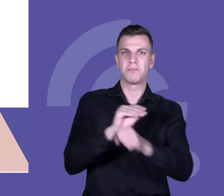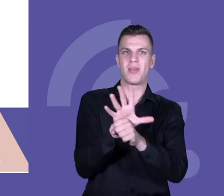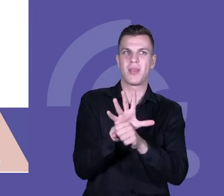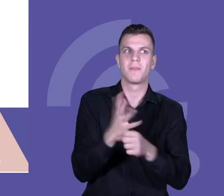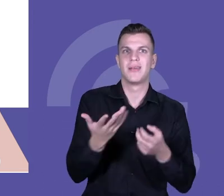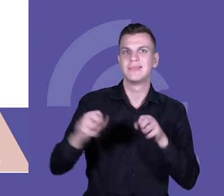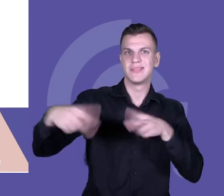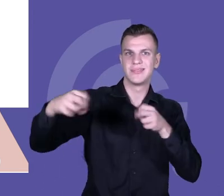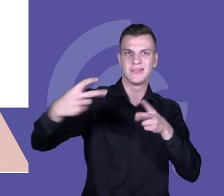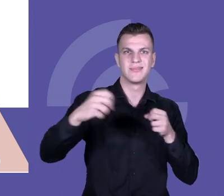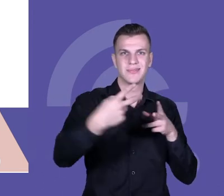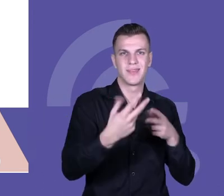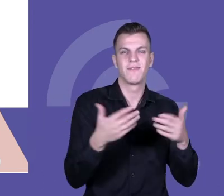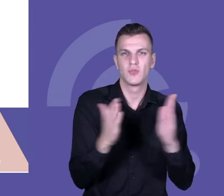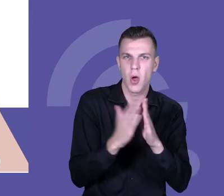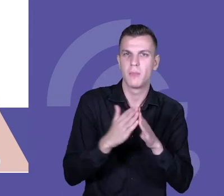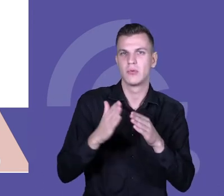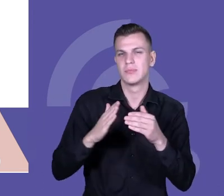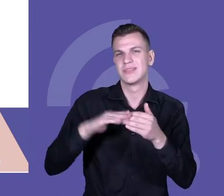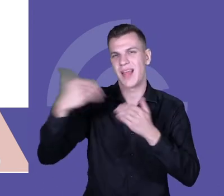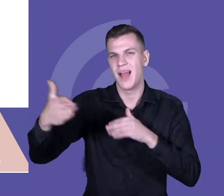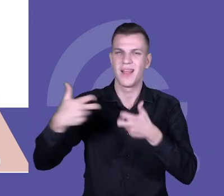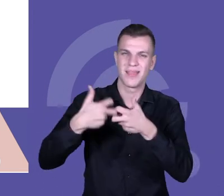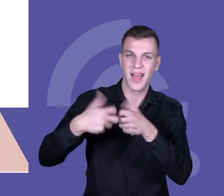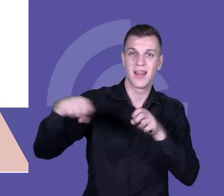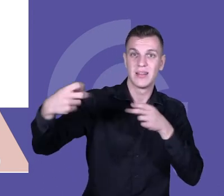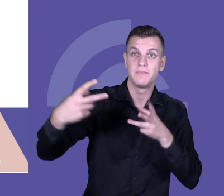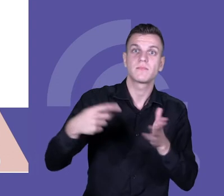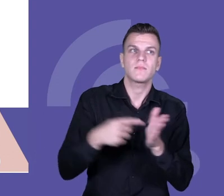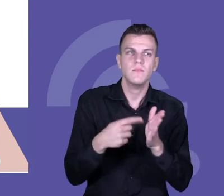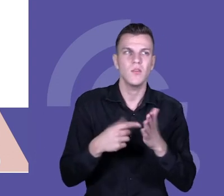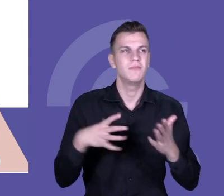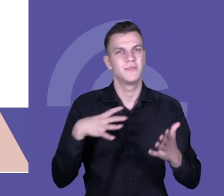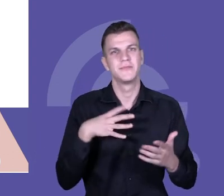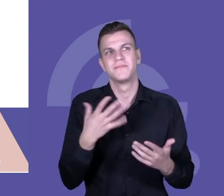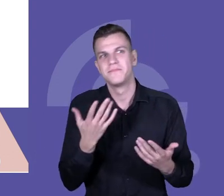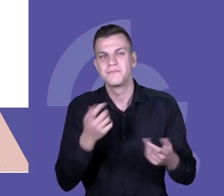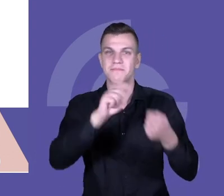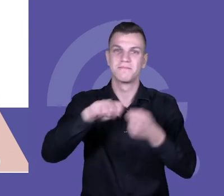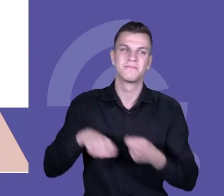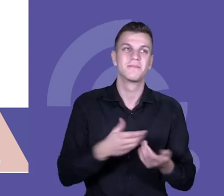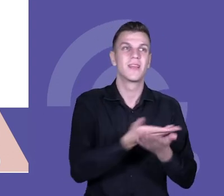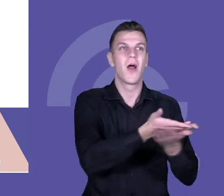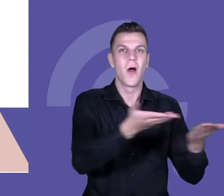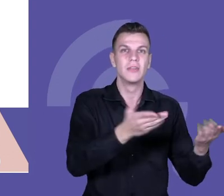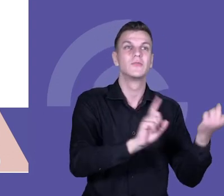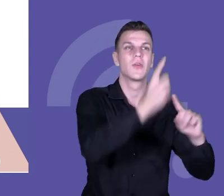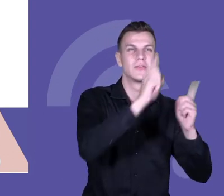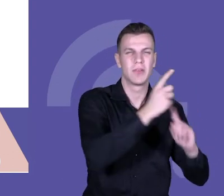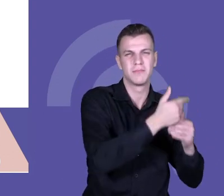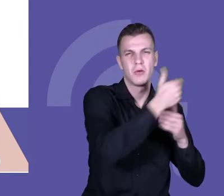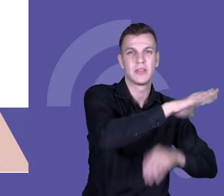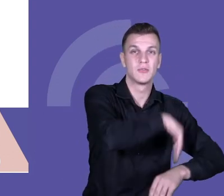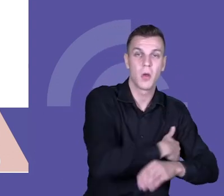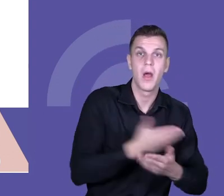Staraliśmy się sprawdzić, na ile udało się włączyć różne osoby, szczególnie uczniów, właśnie w różne procesy